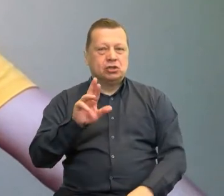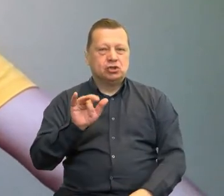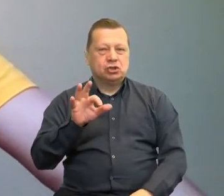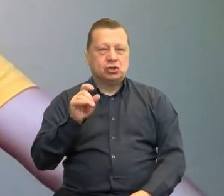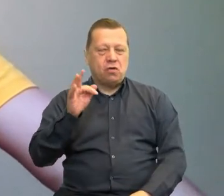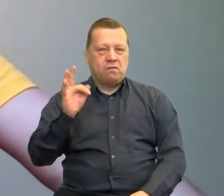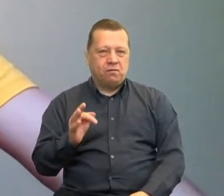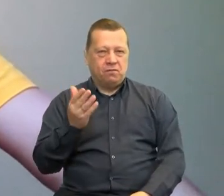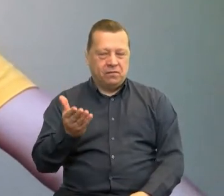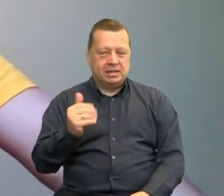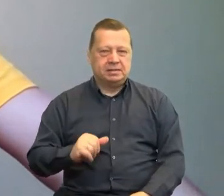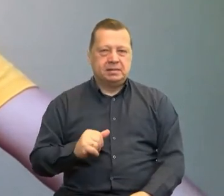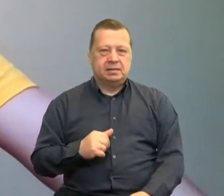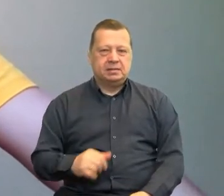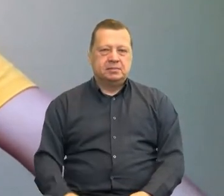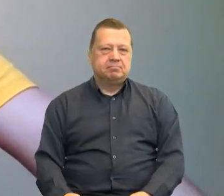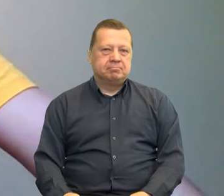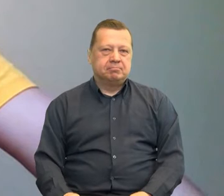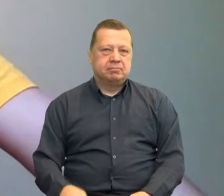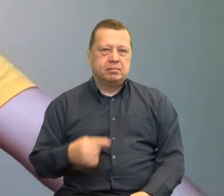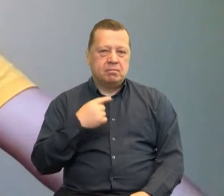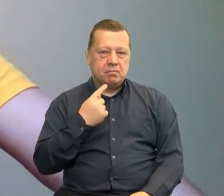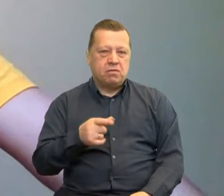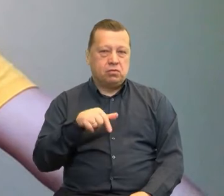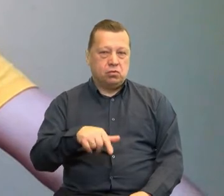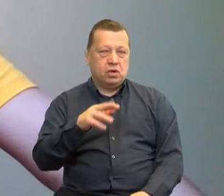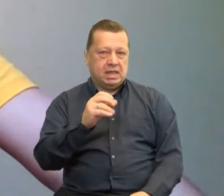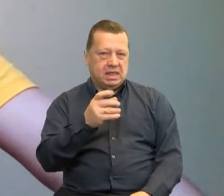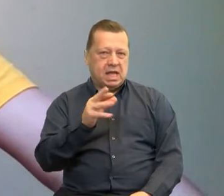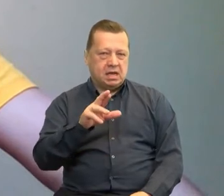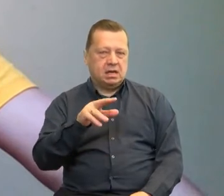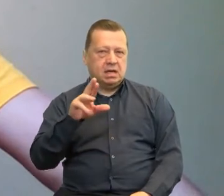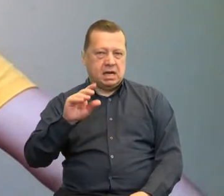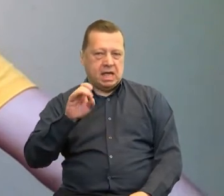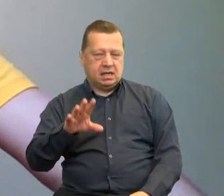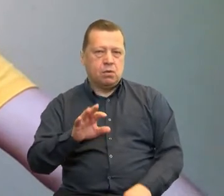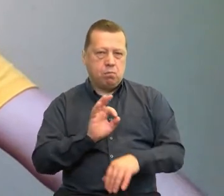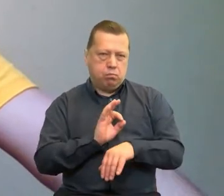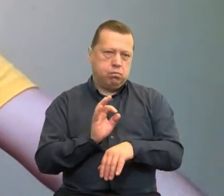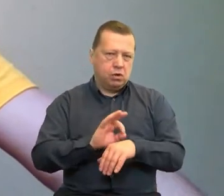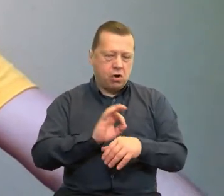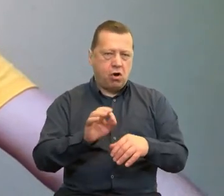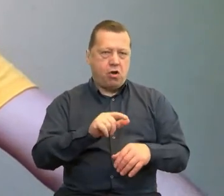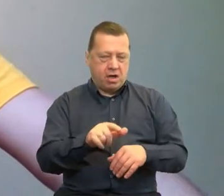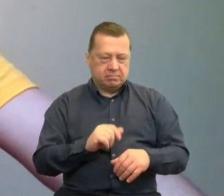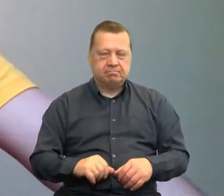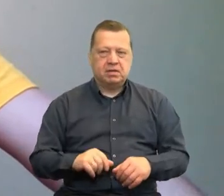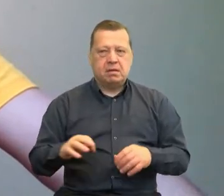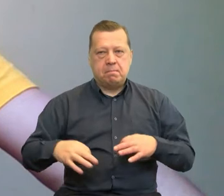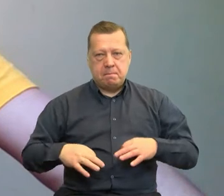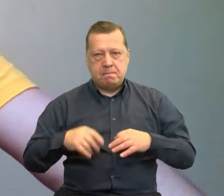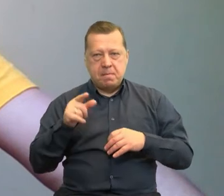ja po jednej stronie mam oczywiście interektor, środowisko projektowe. I Państwa